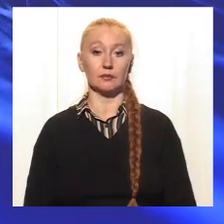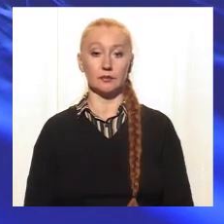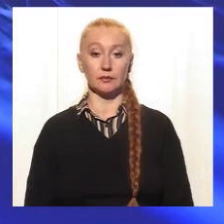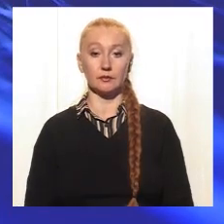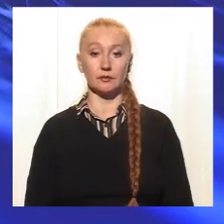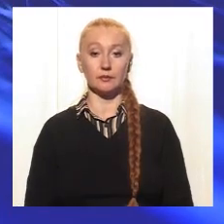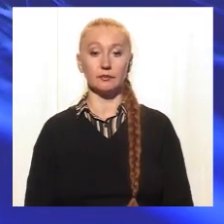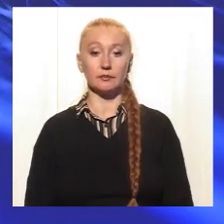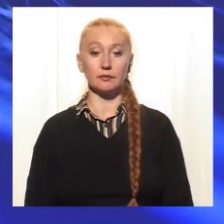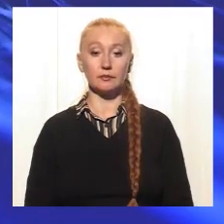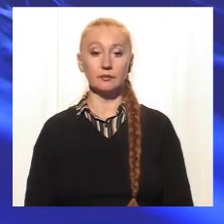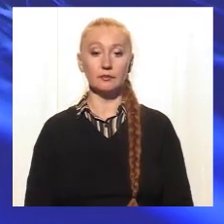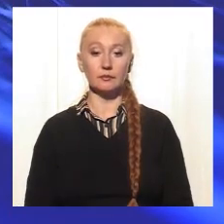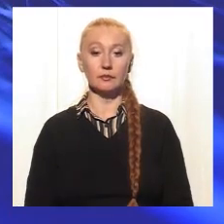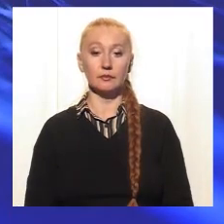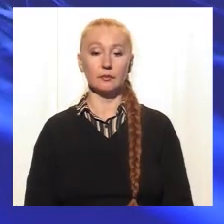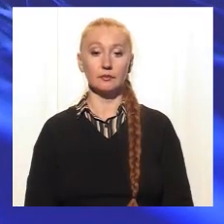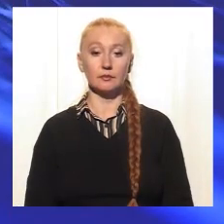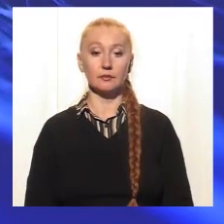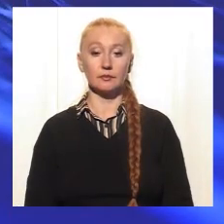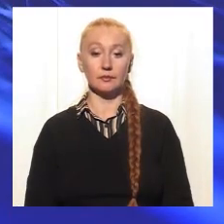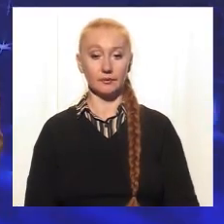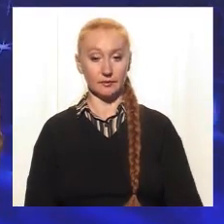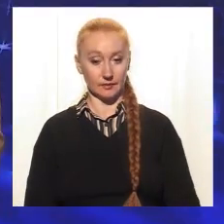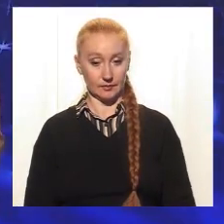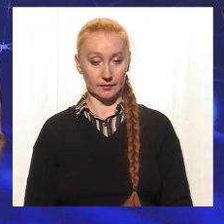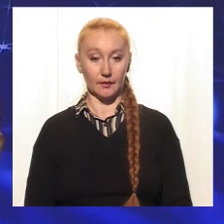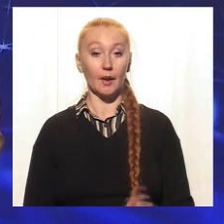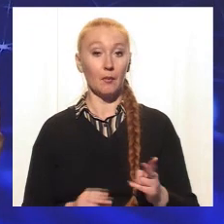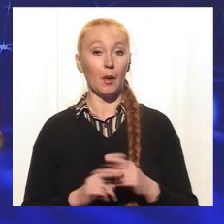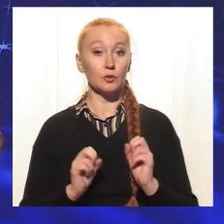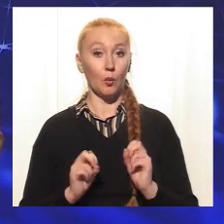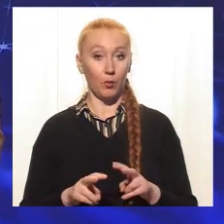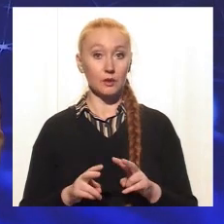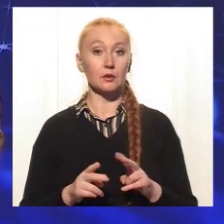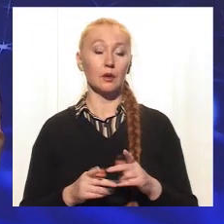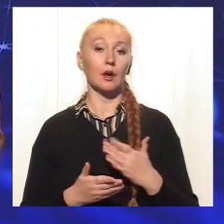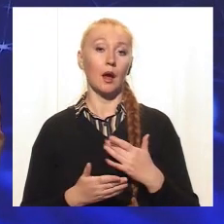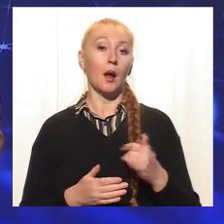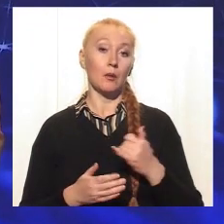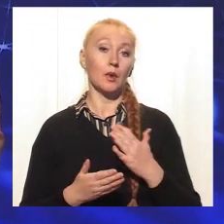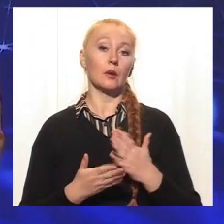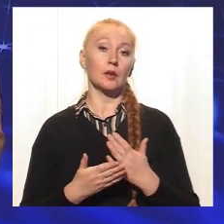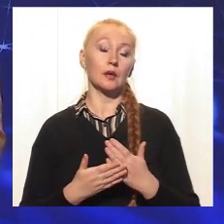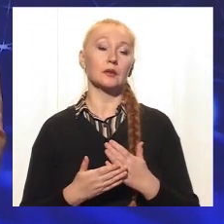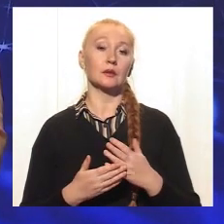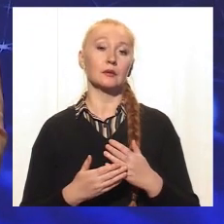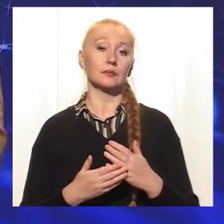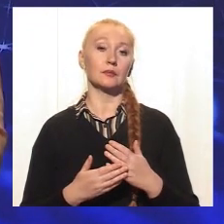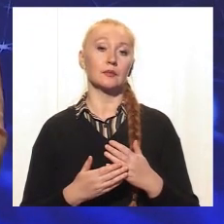В середі заходів безпеки ми маємо на увазі